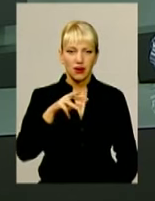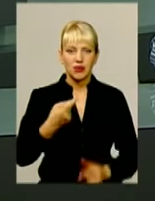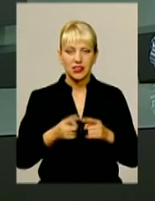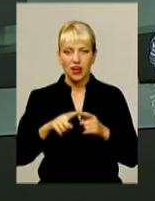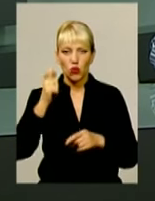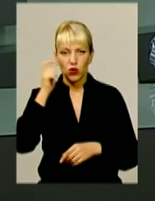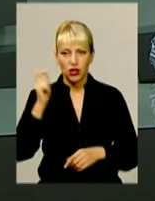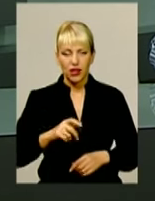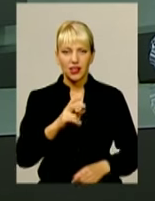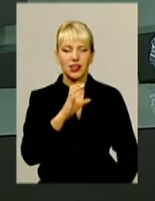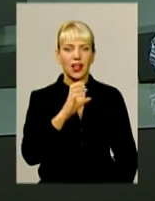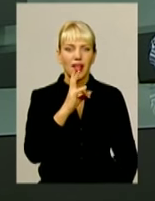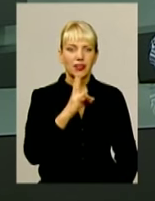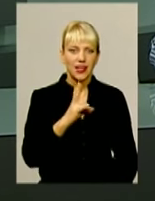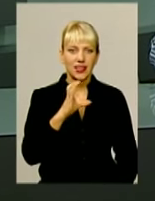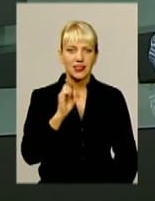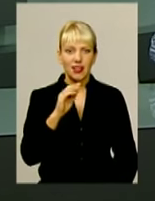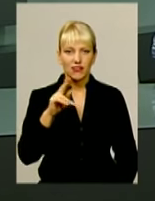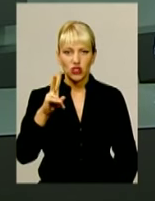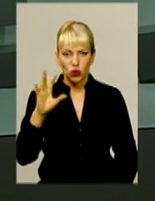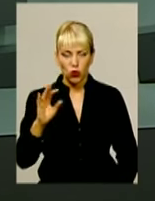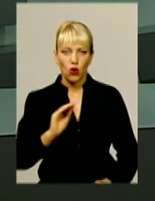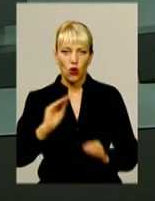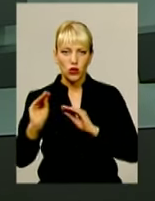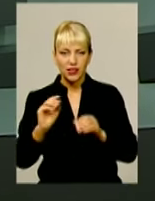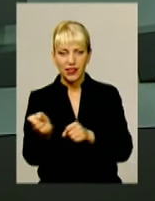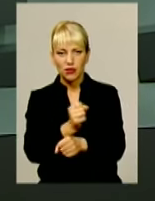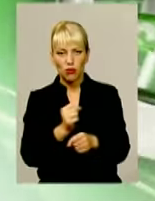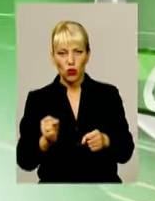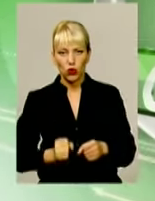Савченко оснастять зброєю в одній із військових частин.